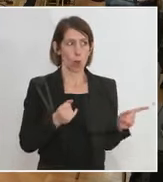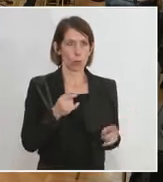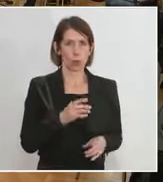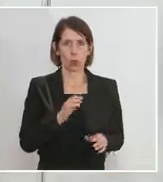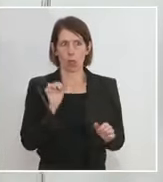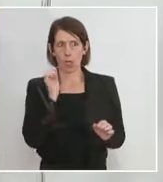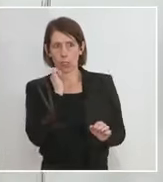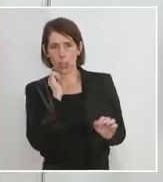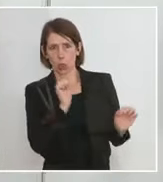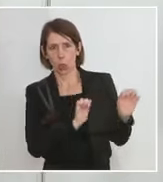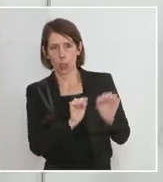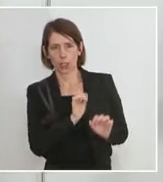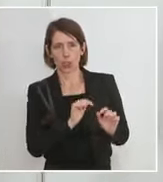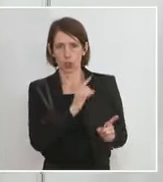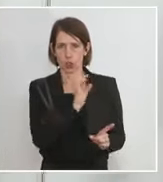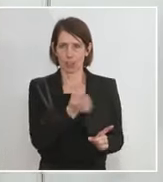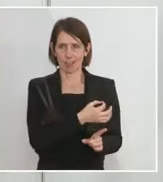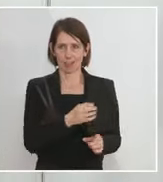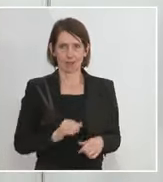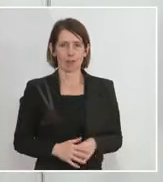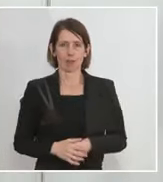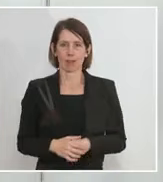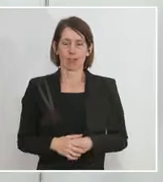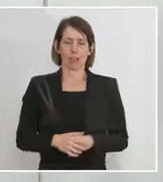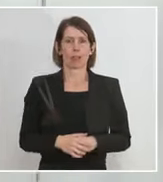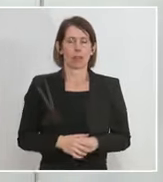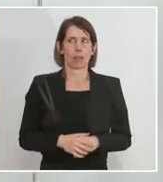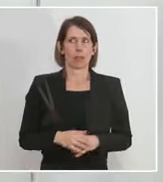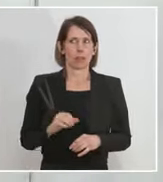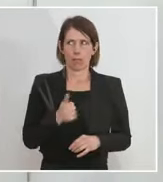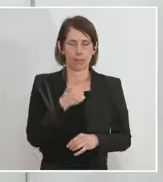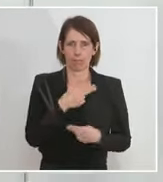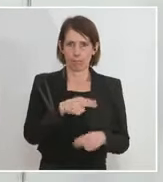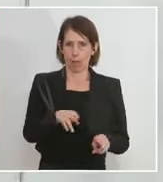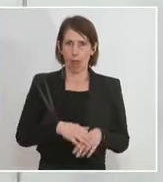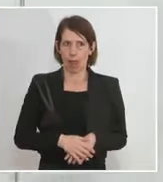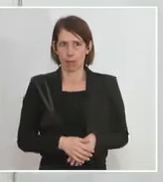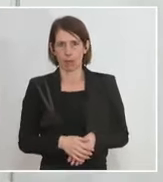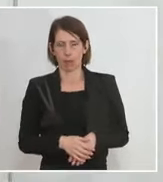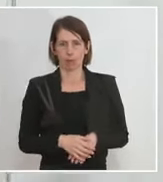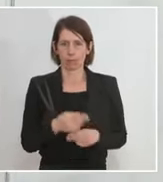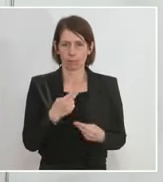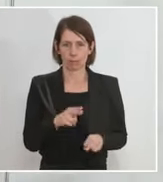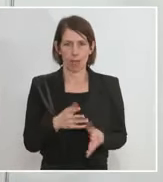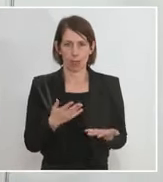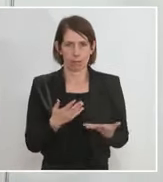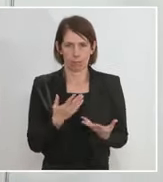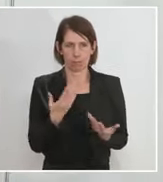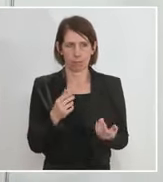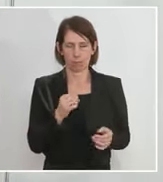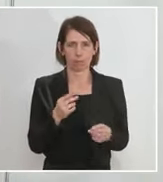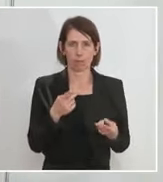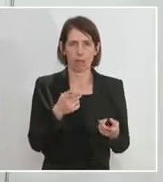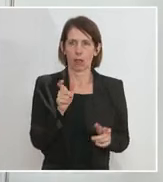Es ist ja die gleiche Frage. Also erstens nicht, weil ja hier offensichtlich ein